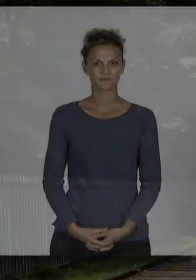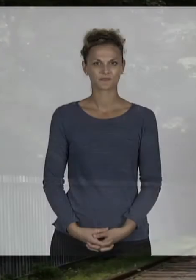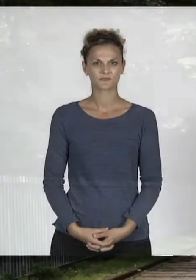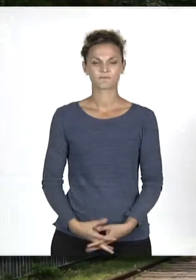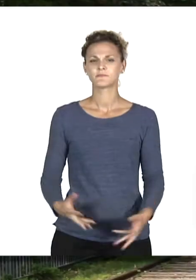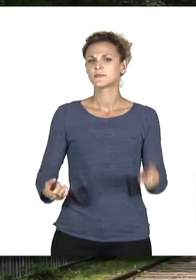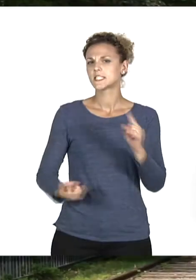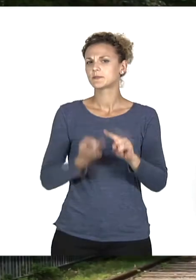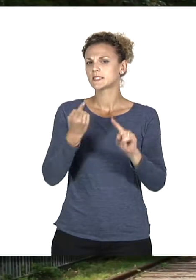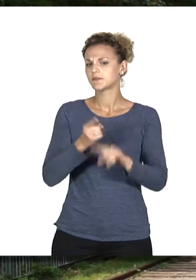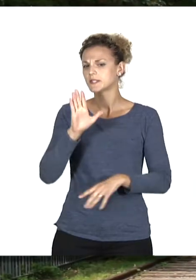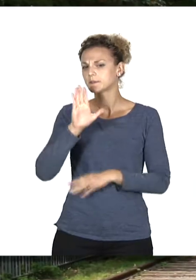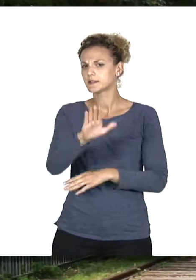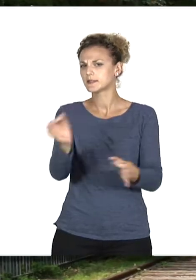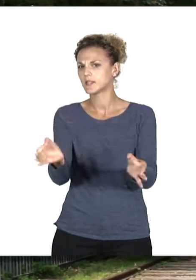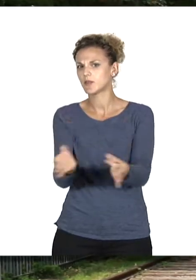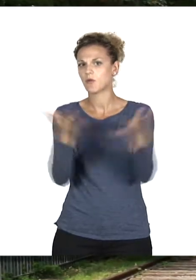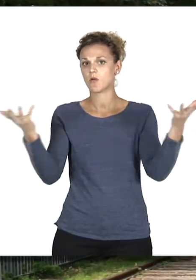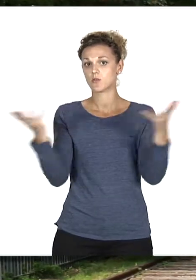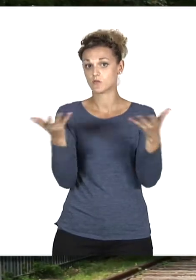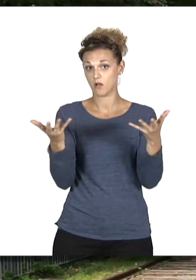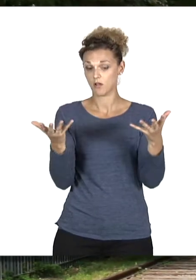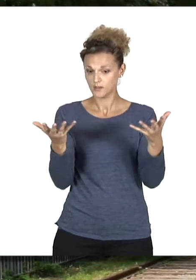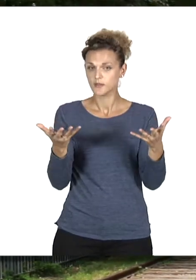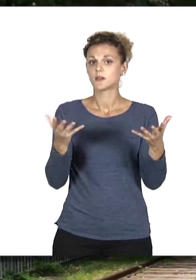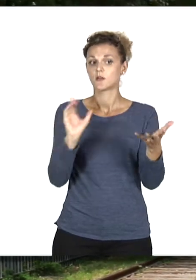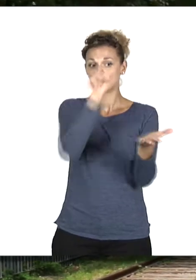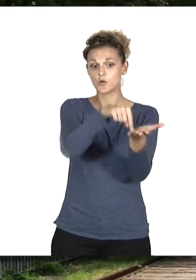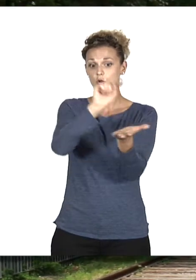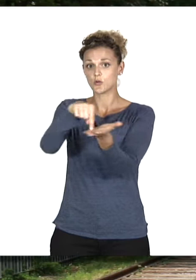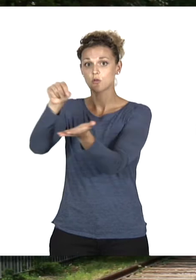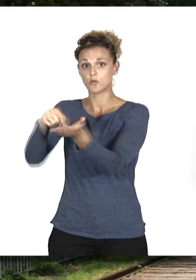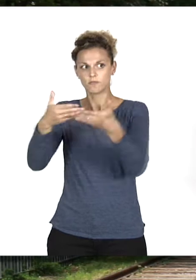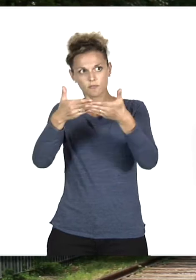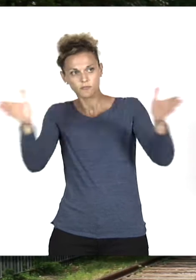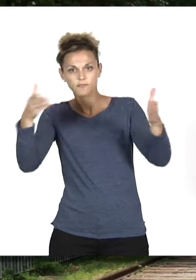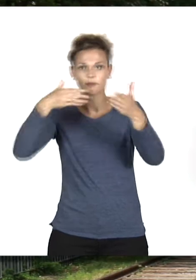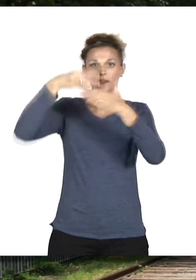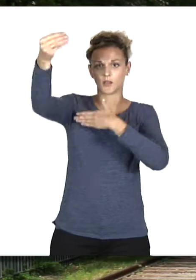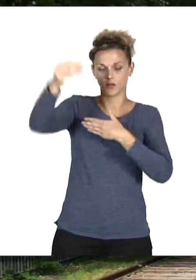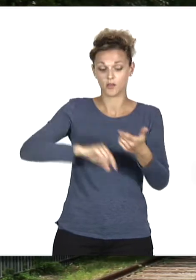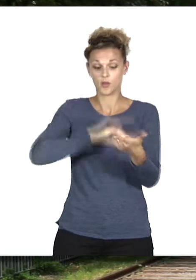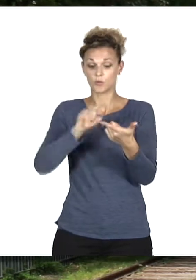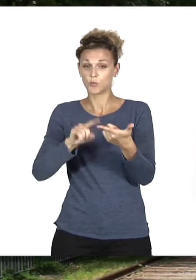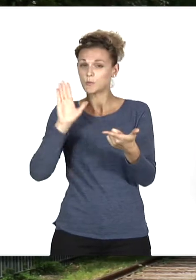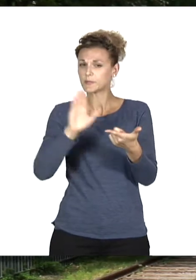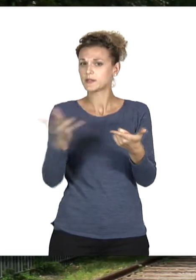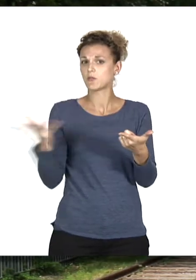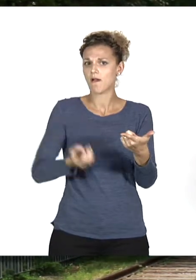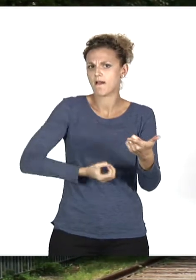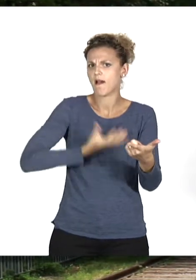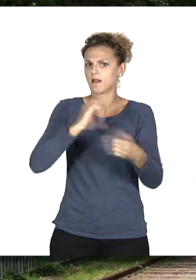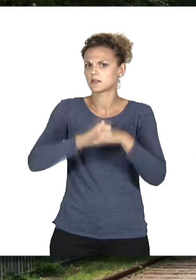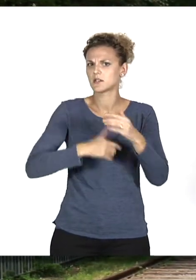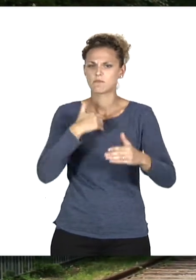La particularité de cette nuit blanche, c'est qu va être beaucoup, quasi exclusivement dans l'espace ouvert, de beaucoup d'art mélangé,